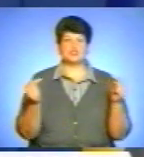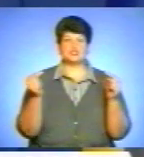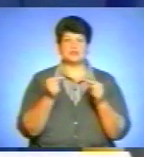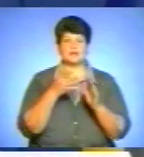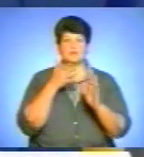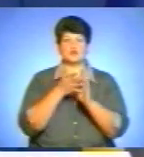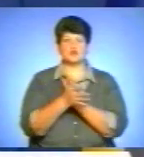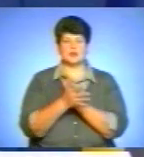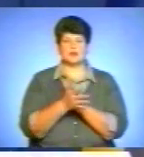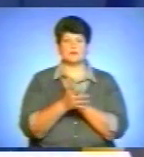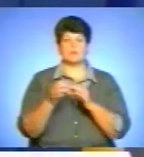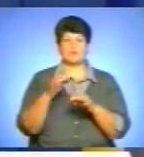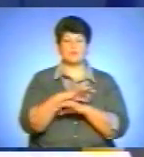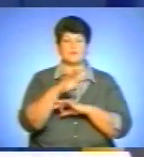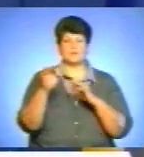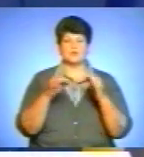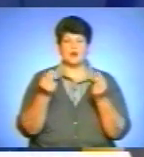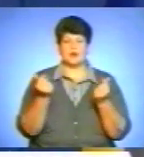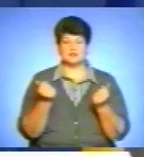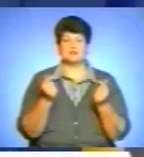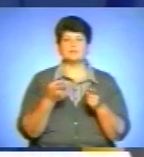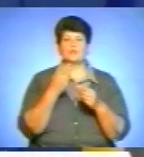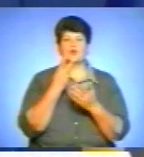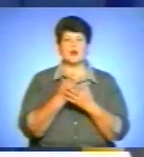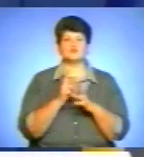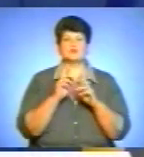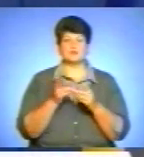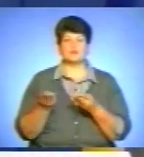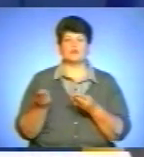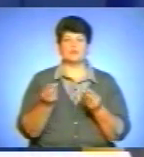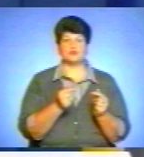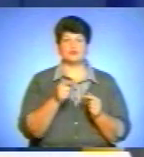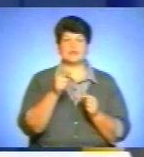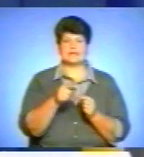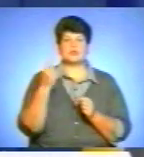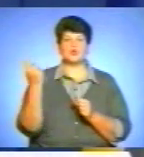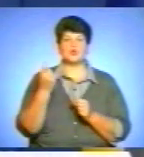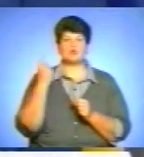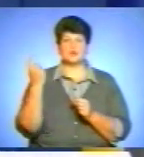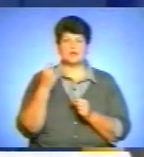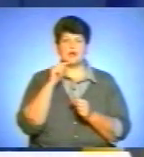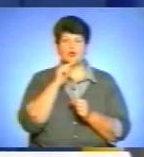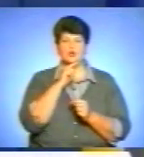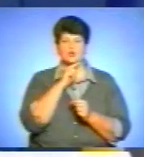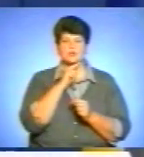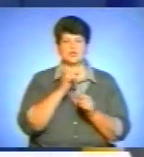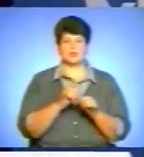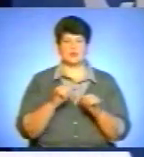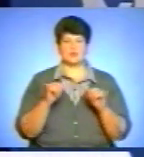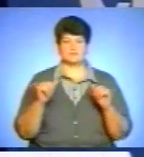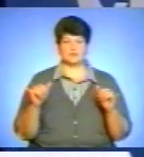прозорі інвестійні проєкти. Покажуть, як ці проєкти вплинуть на їхній господарський та економічний розвиток.